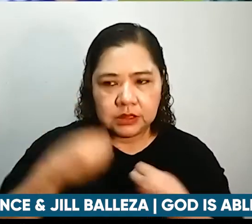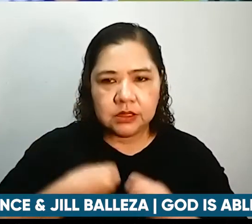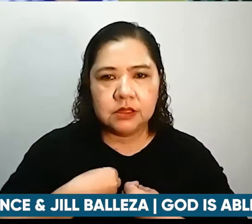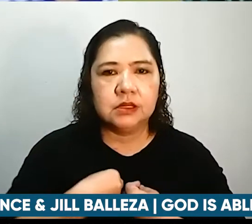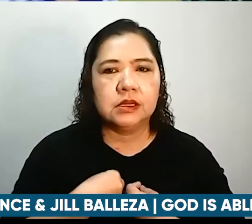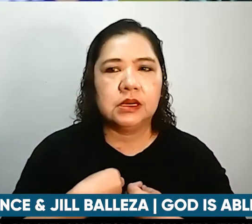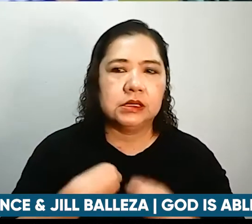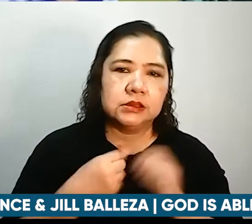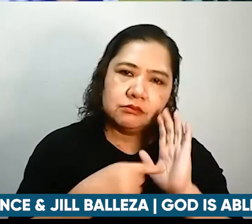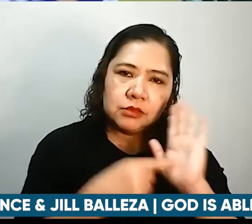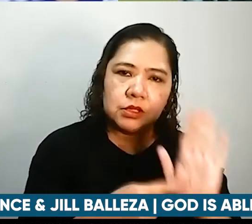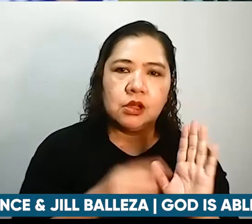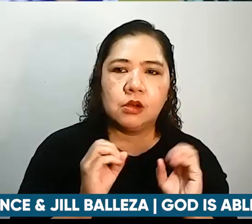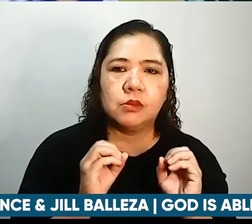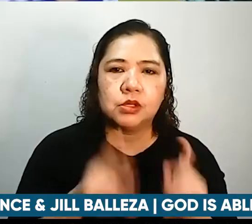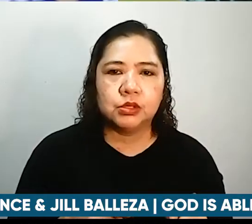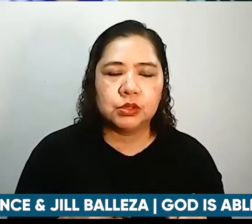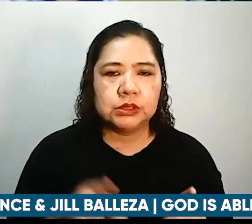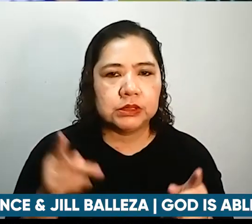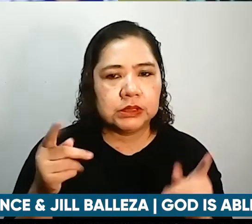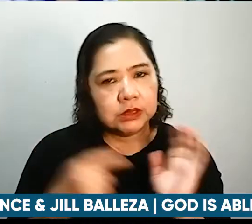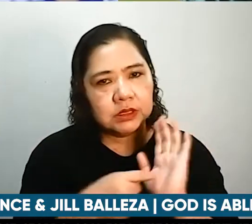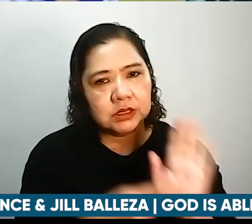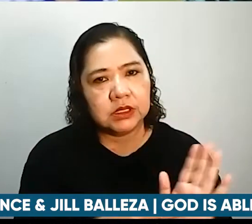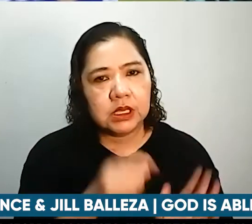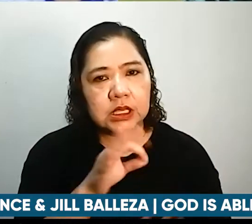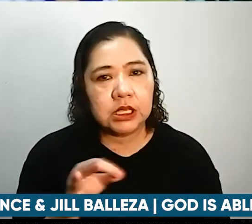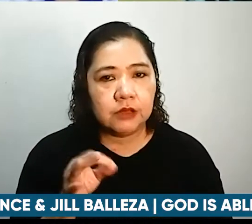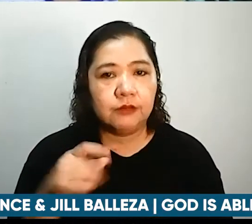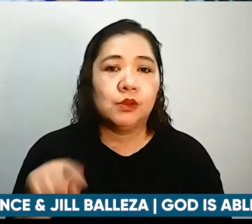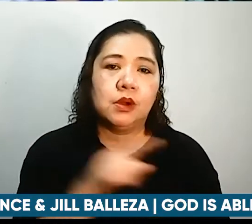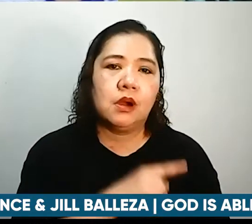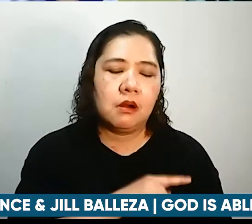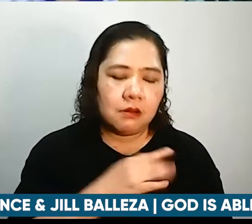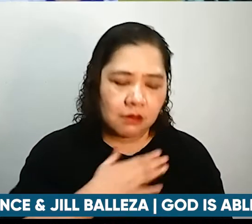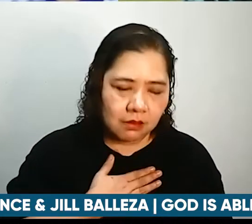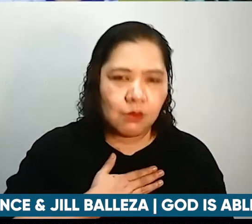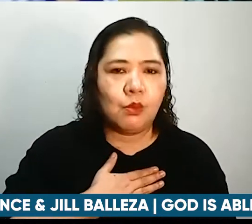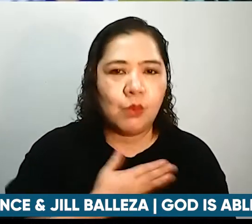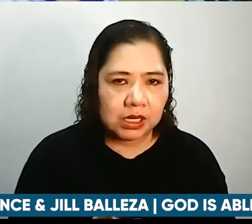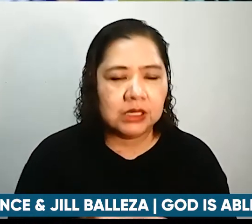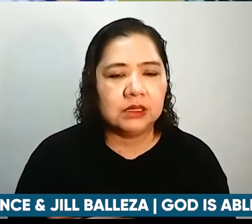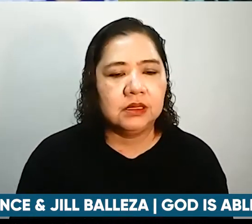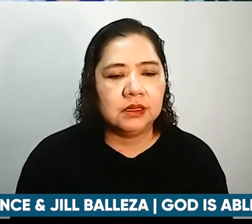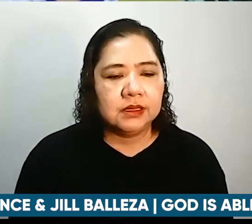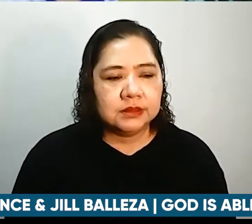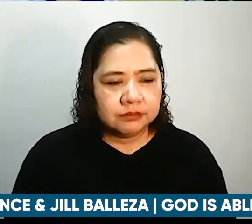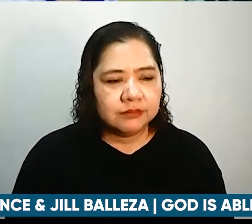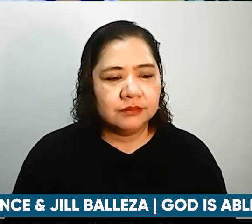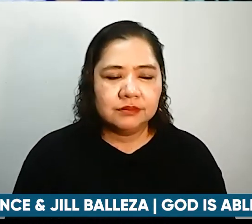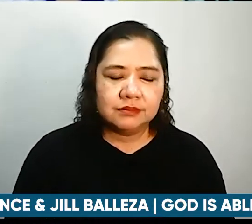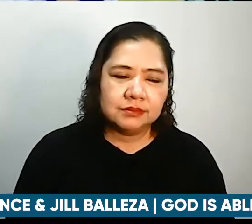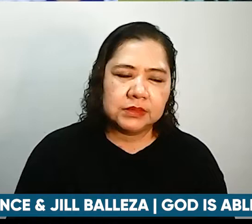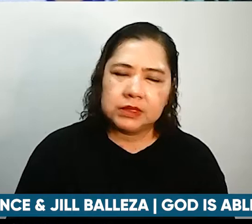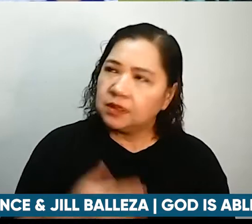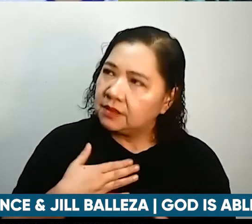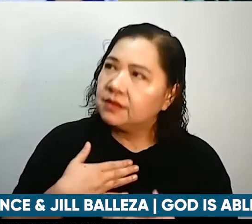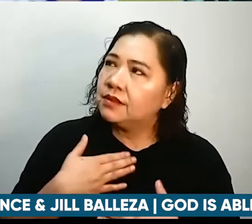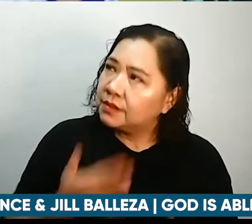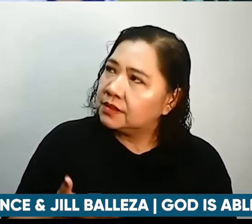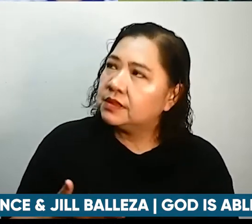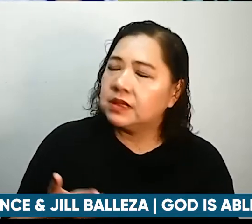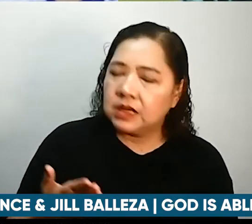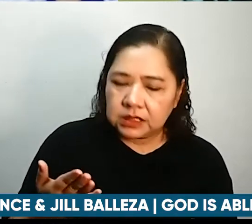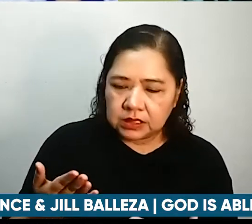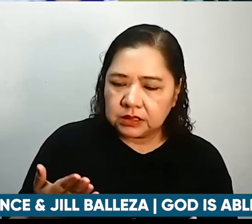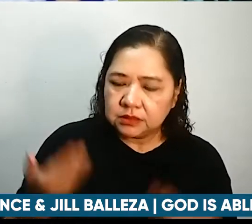atin ni Lord and sabi nga namin lagi if you are willing diba if you are willing here I am Lord use me so